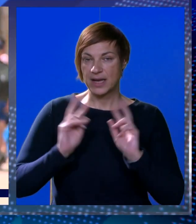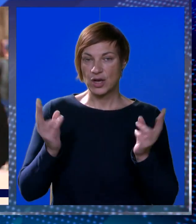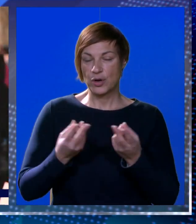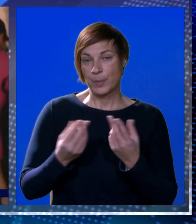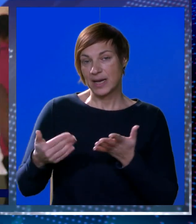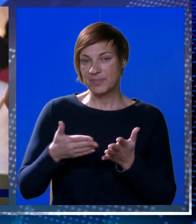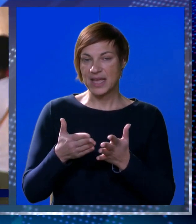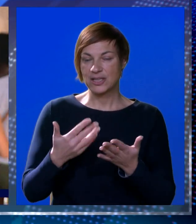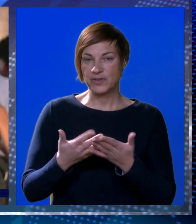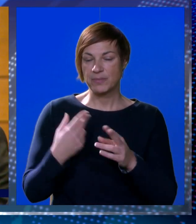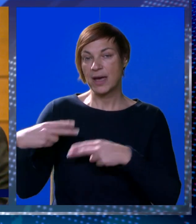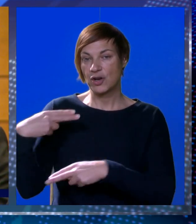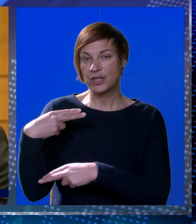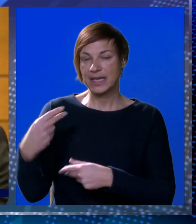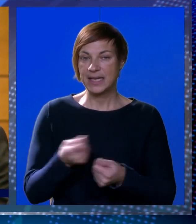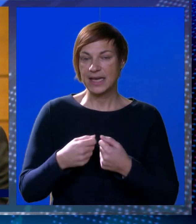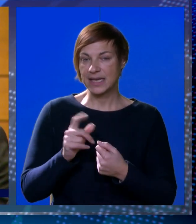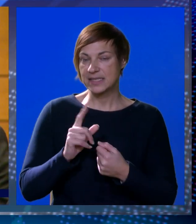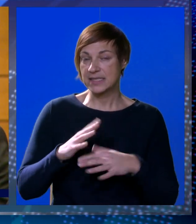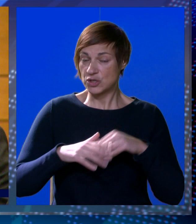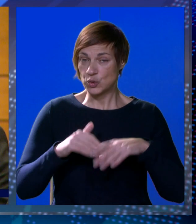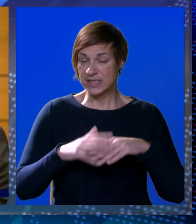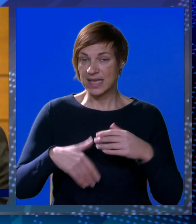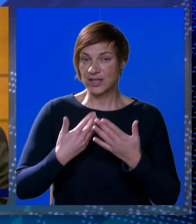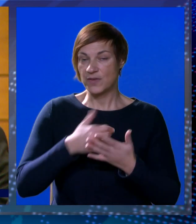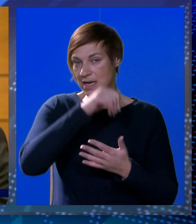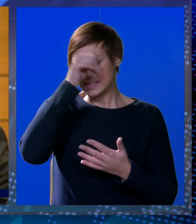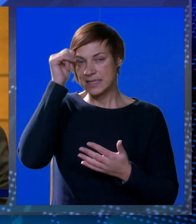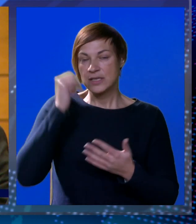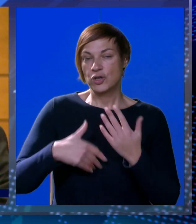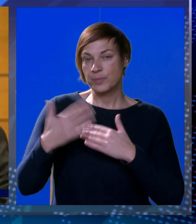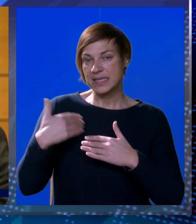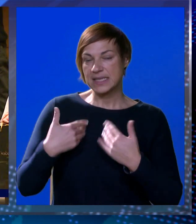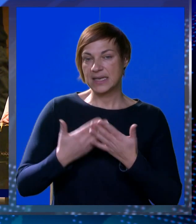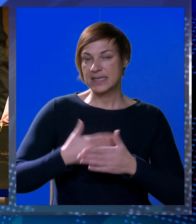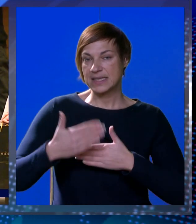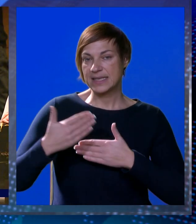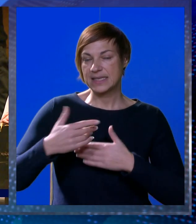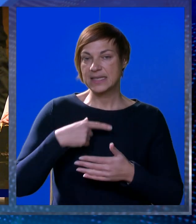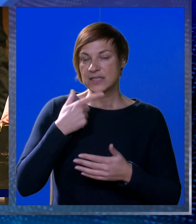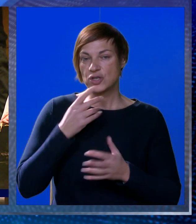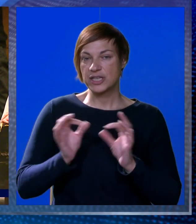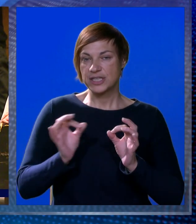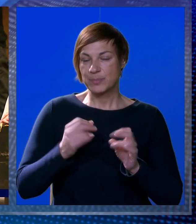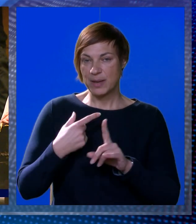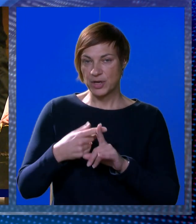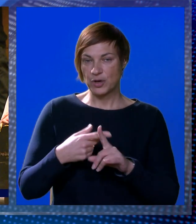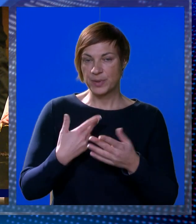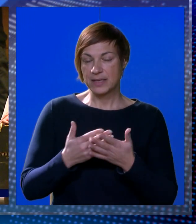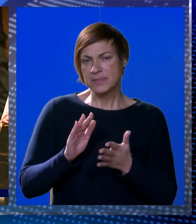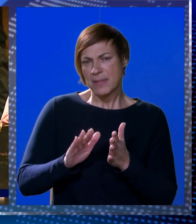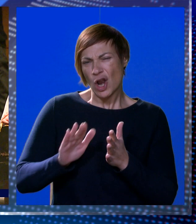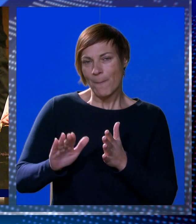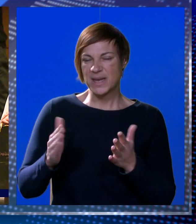pripisuje globalnim trendovima. Hotelijeri i agencije nisu krili zadovoljstvo sezonom iza nas, a za onu sljedeću su, kažu, spremni i